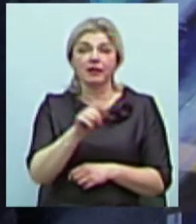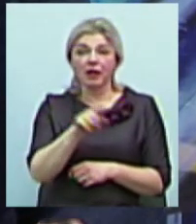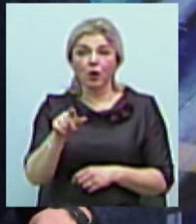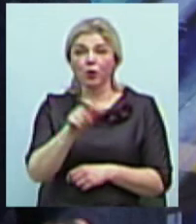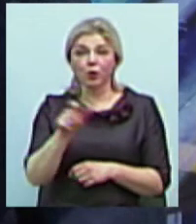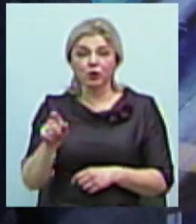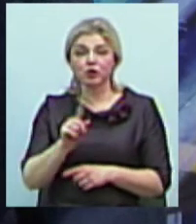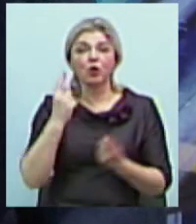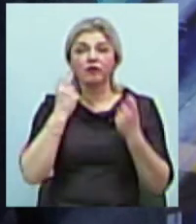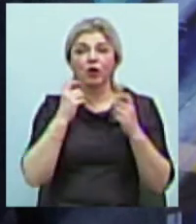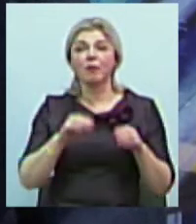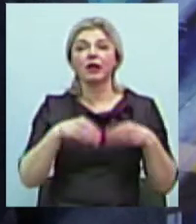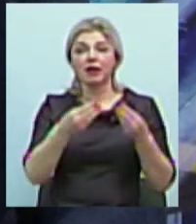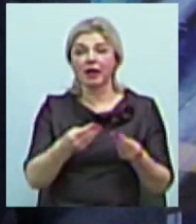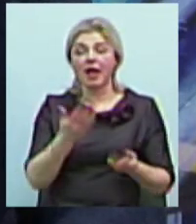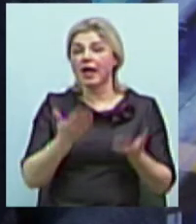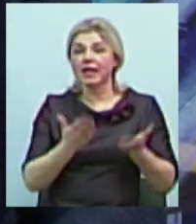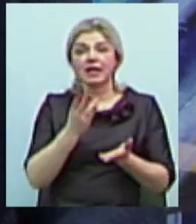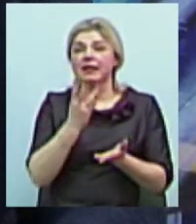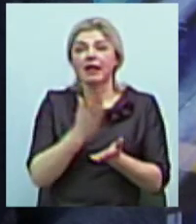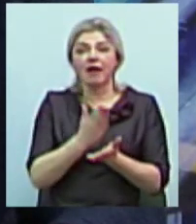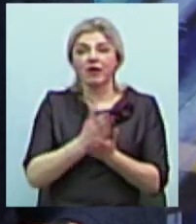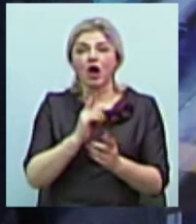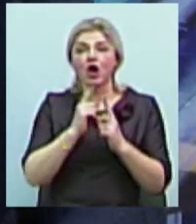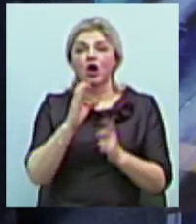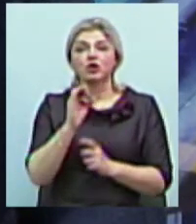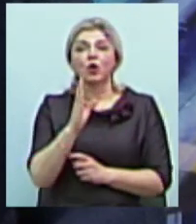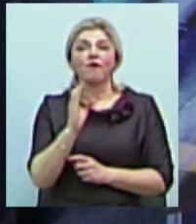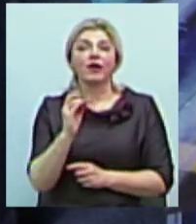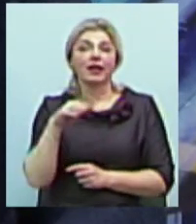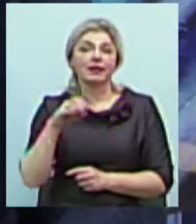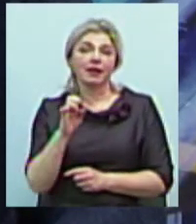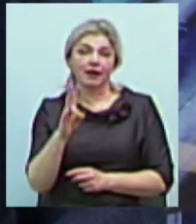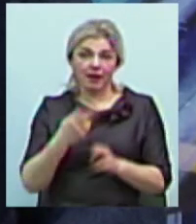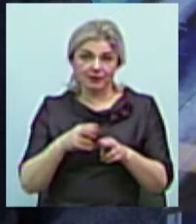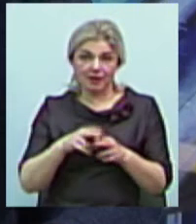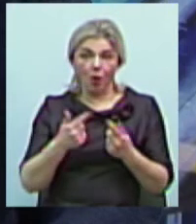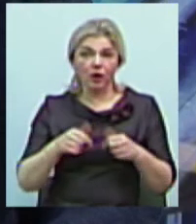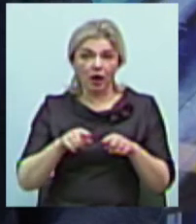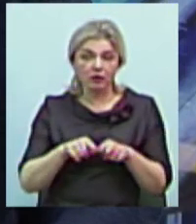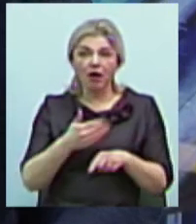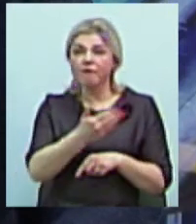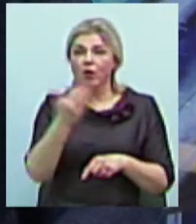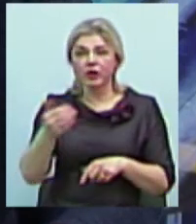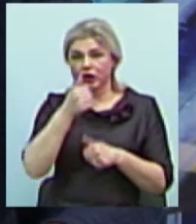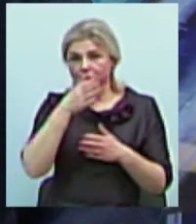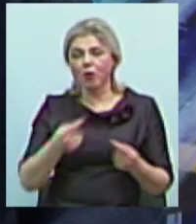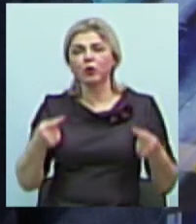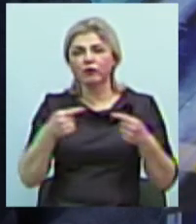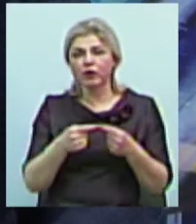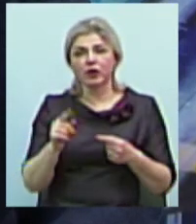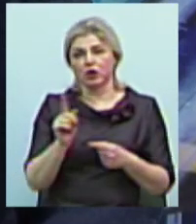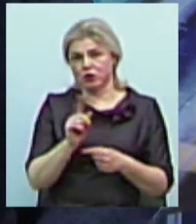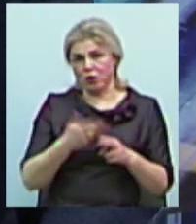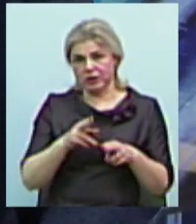дають, якщо вони не є речником цієї організації, то вони не можуть стверджувати, що ця інформація є точною і